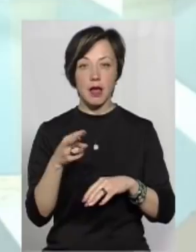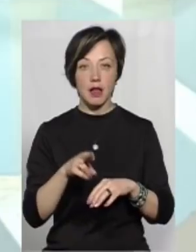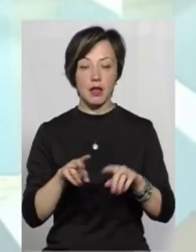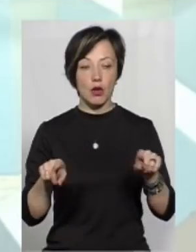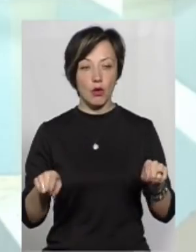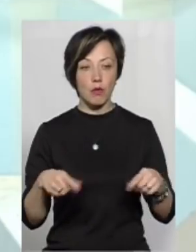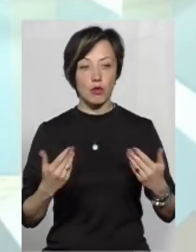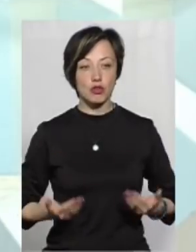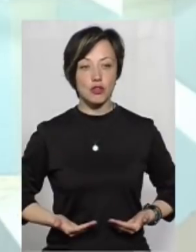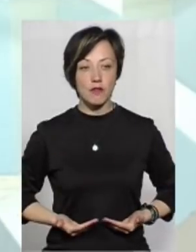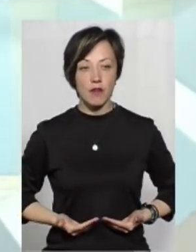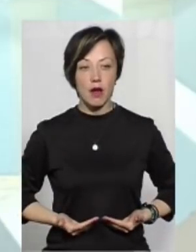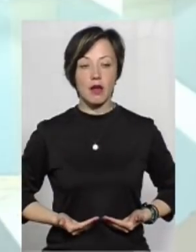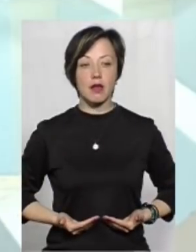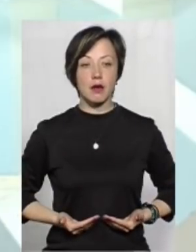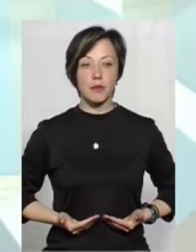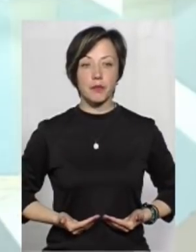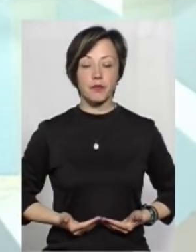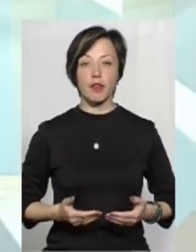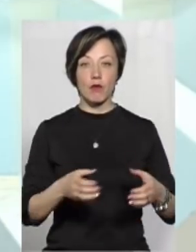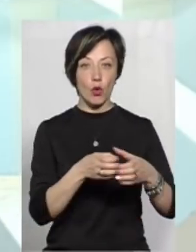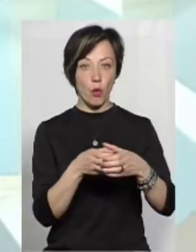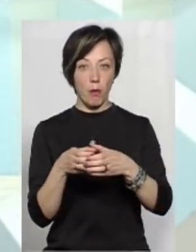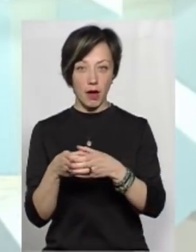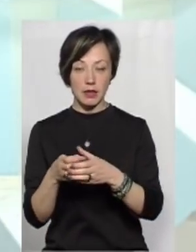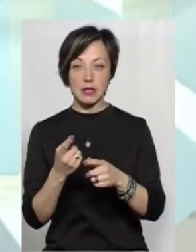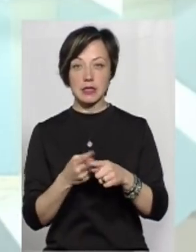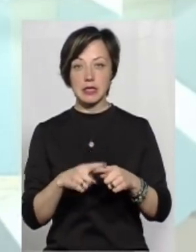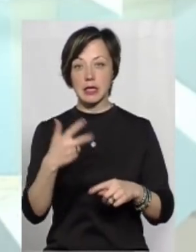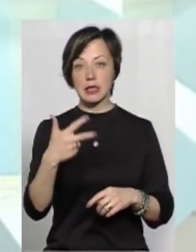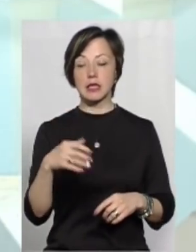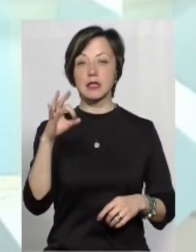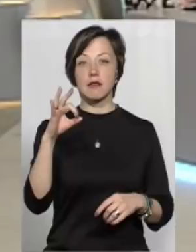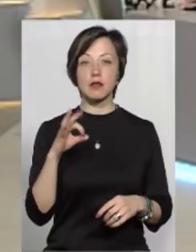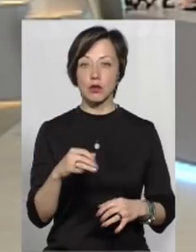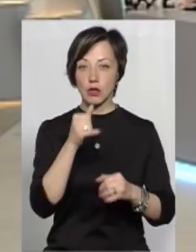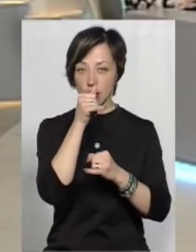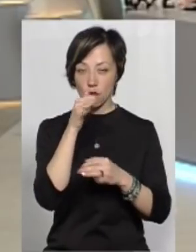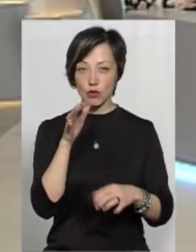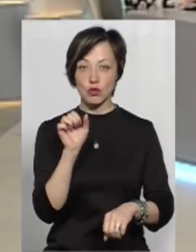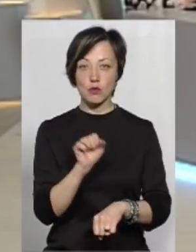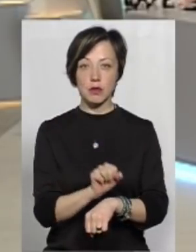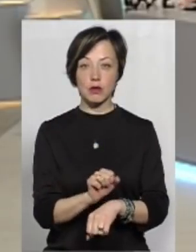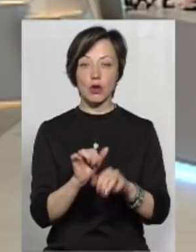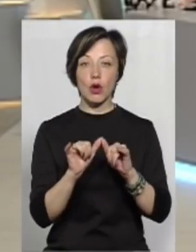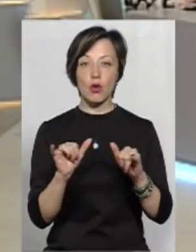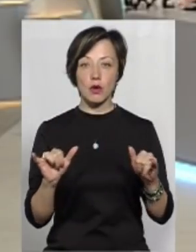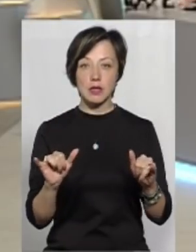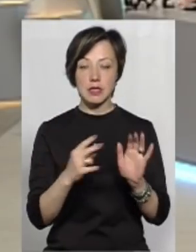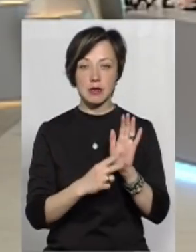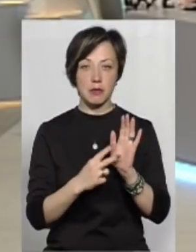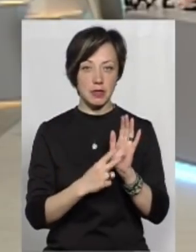проживає в самодостатніх громадах, цих 30% не можуть зупинити розвиток